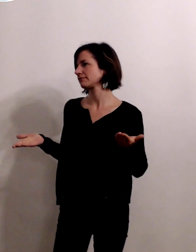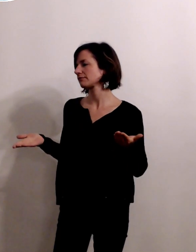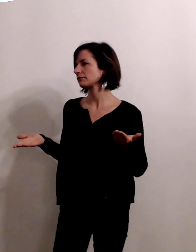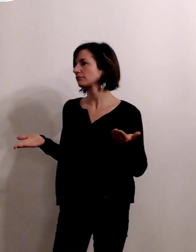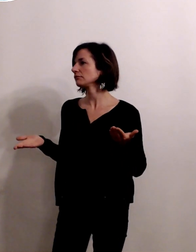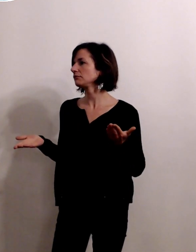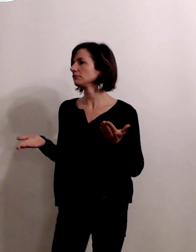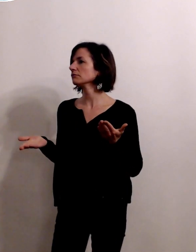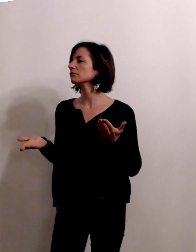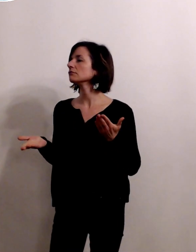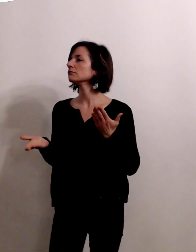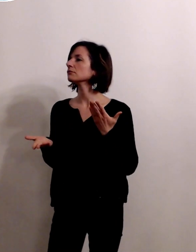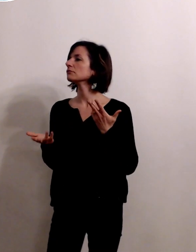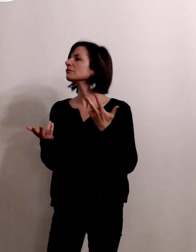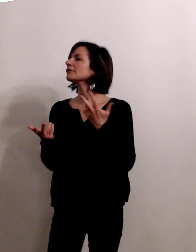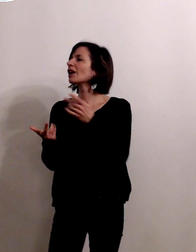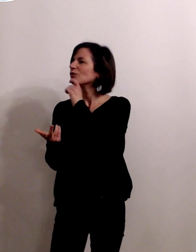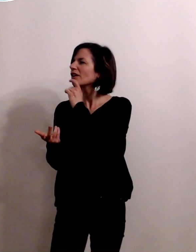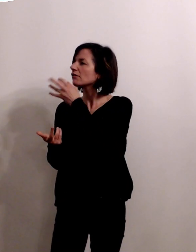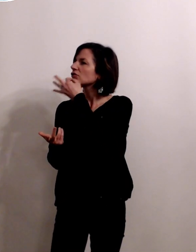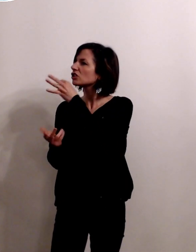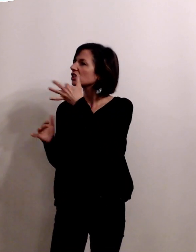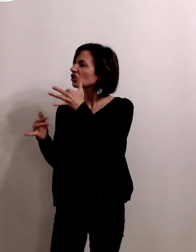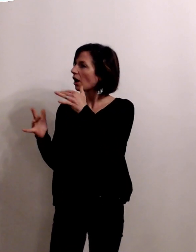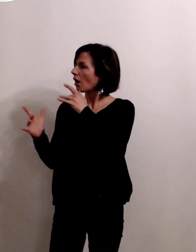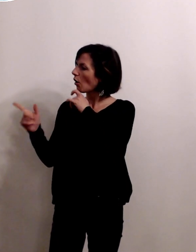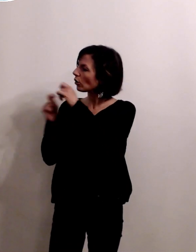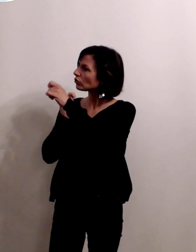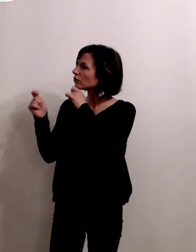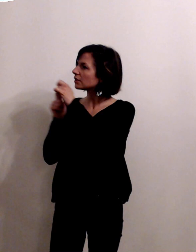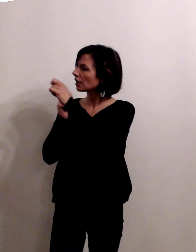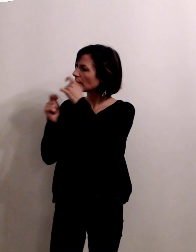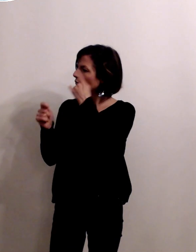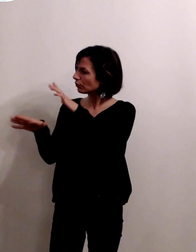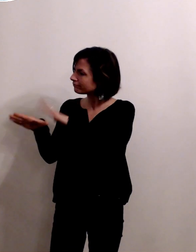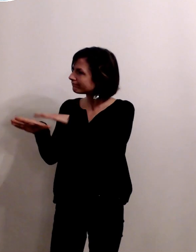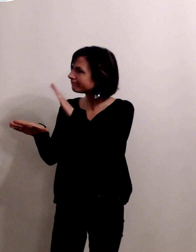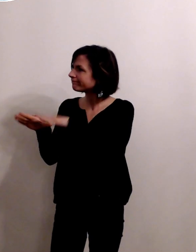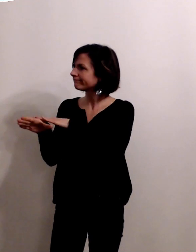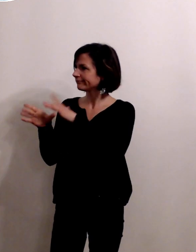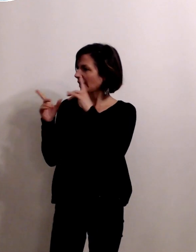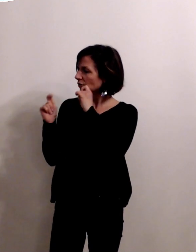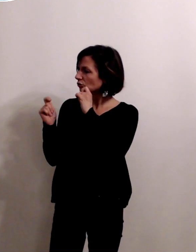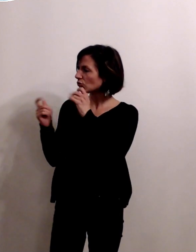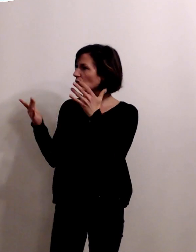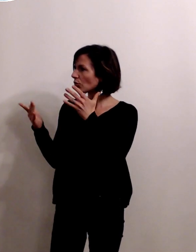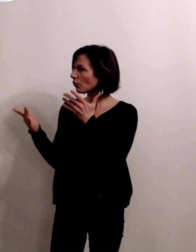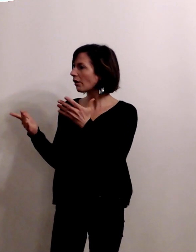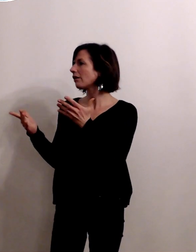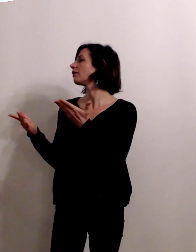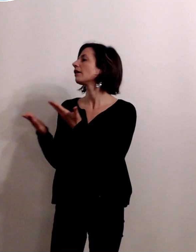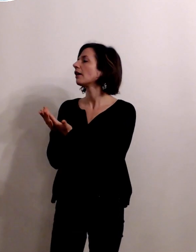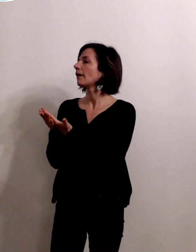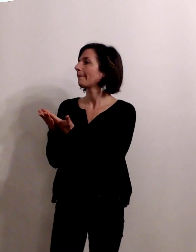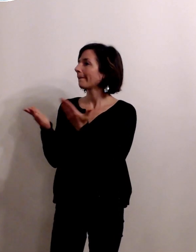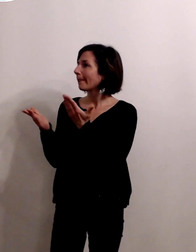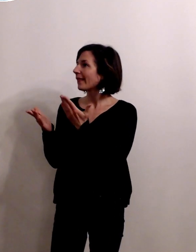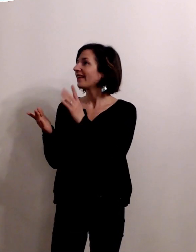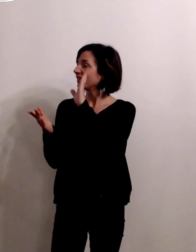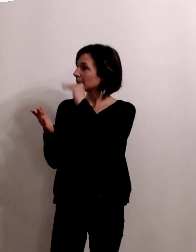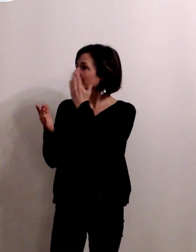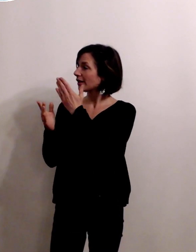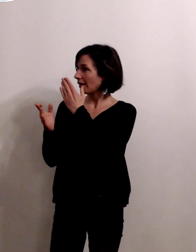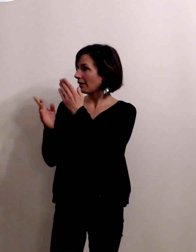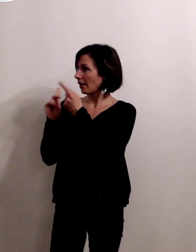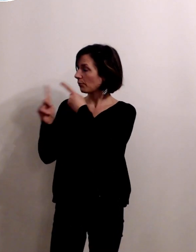des entretiens de prévention ce sont des éléments que l'on que l'on vous donne et d'où l'intérêt de tout le bilan avant la